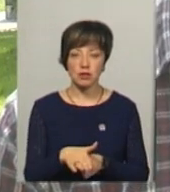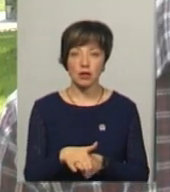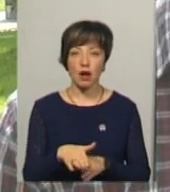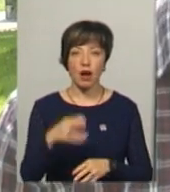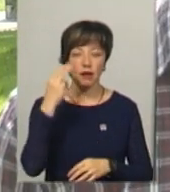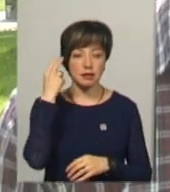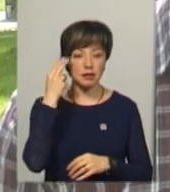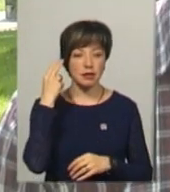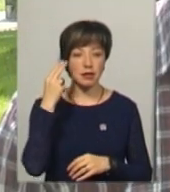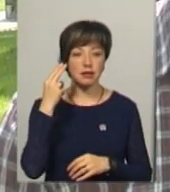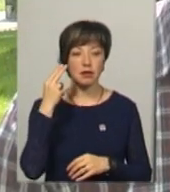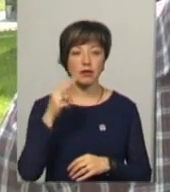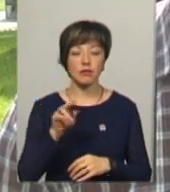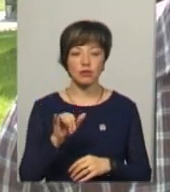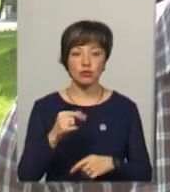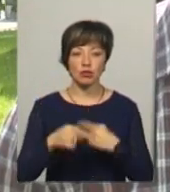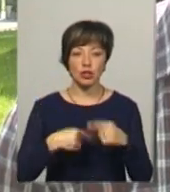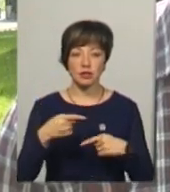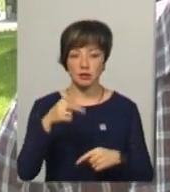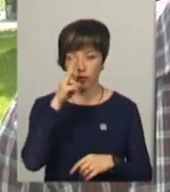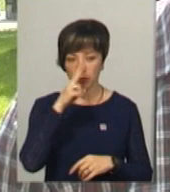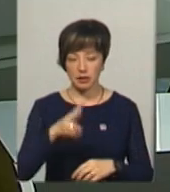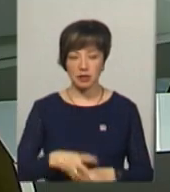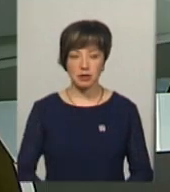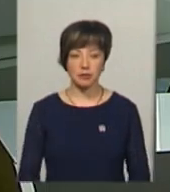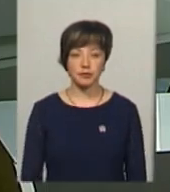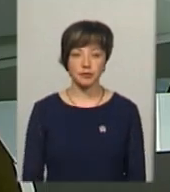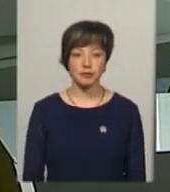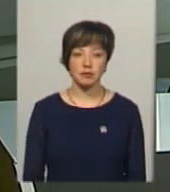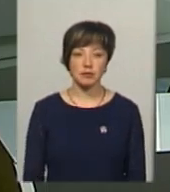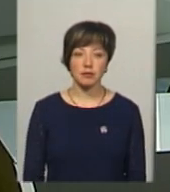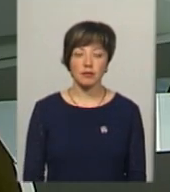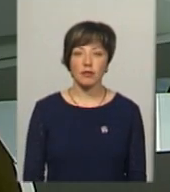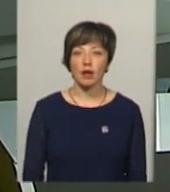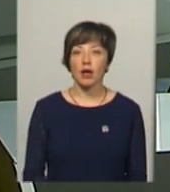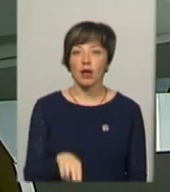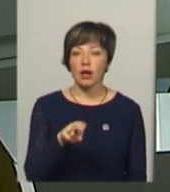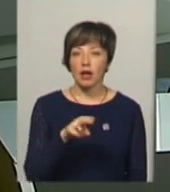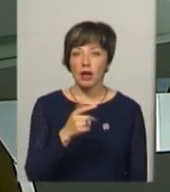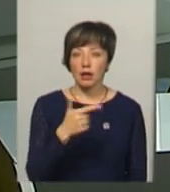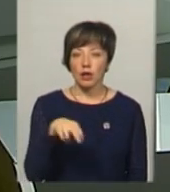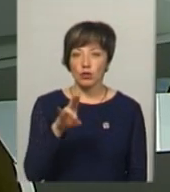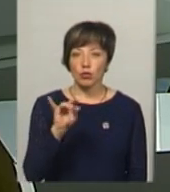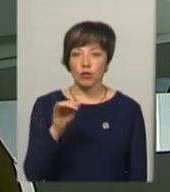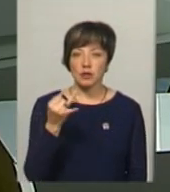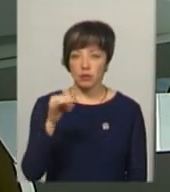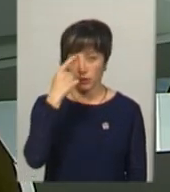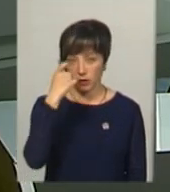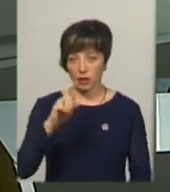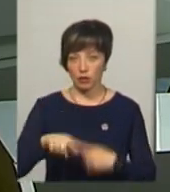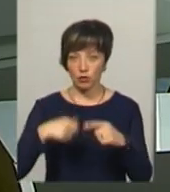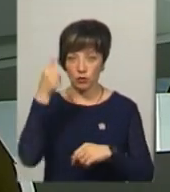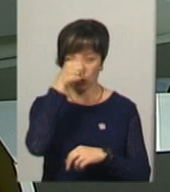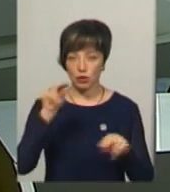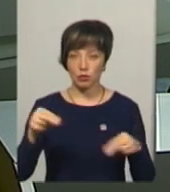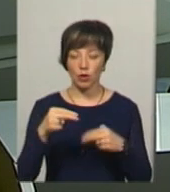Казахстані через два місяці. Геннадій Добровський повідомив, наступного року Чемпіонат